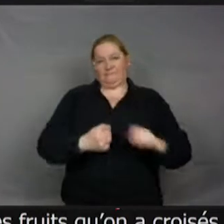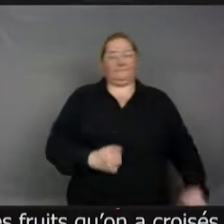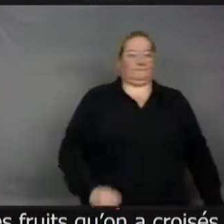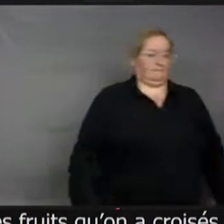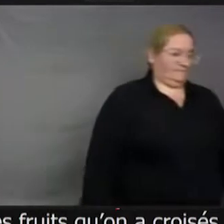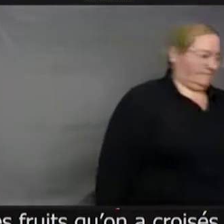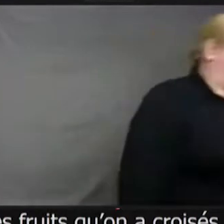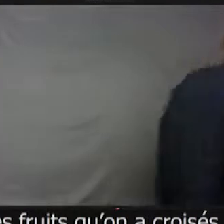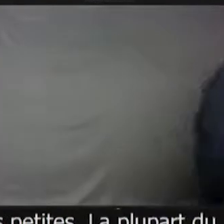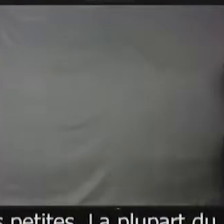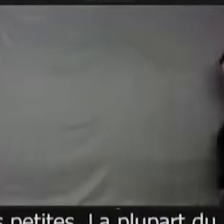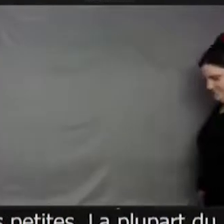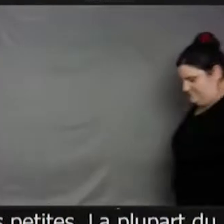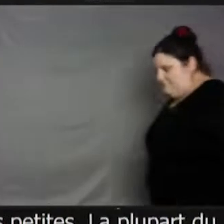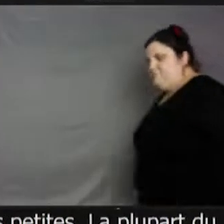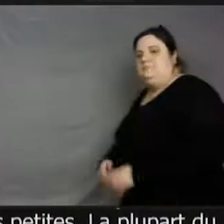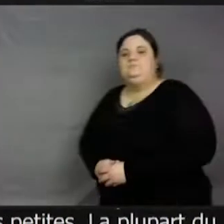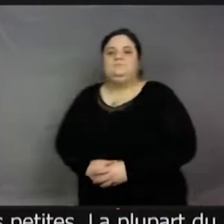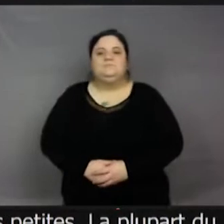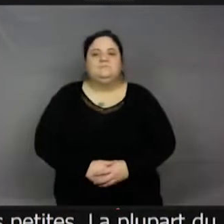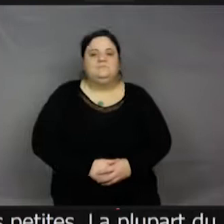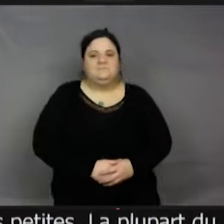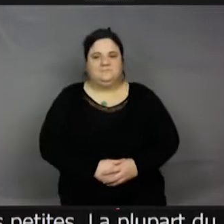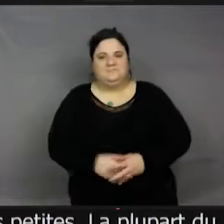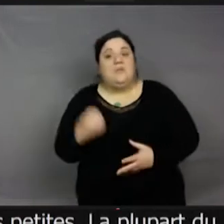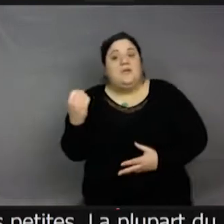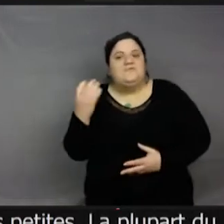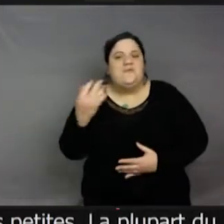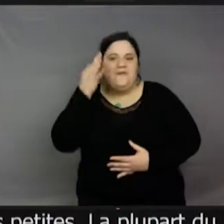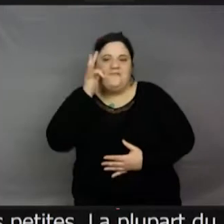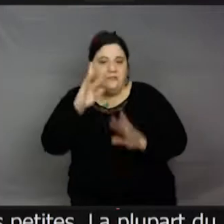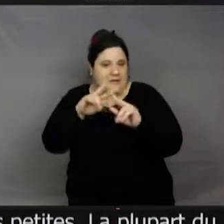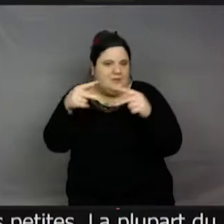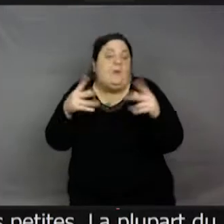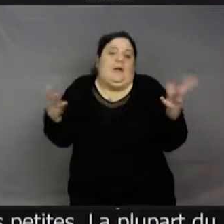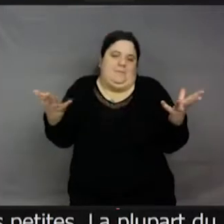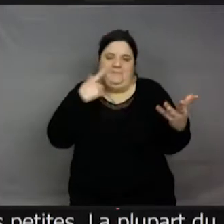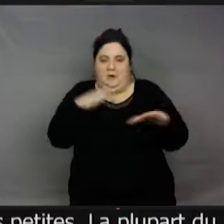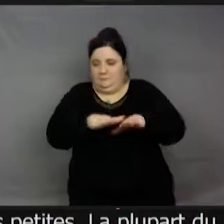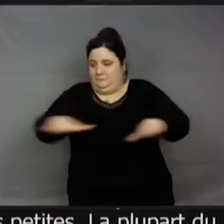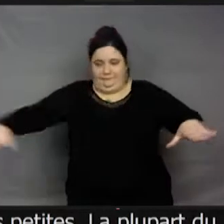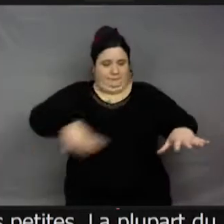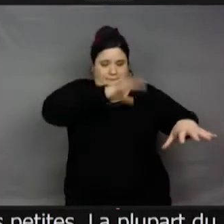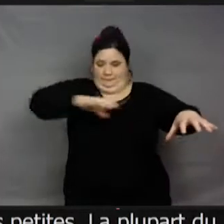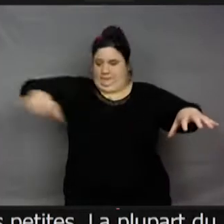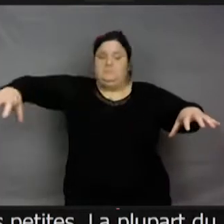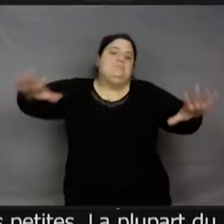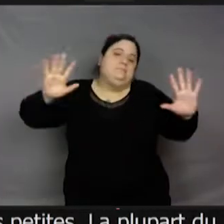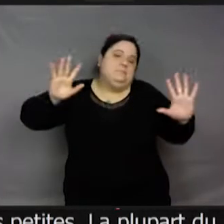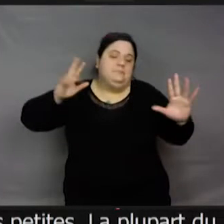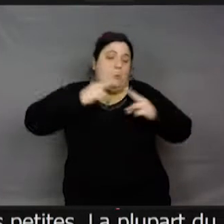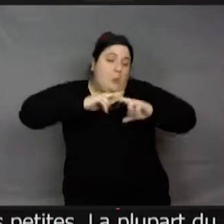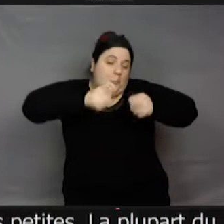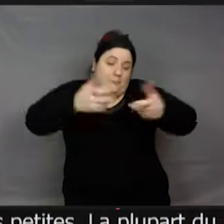pour plein de fruits et légumes, alors du coup, voilà, tout ça ce sont des fruits en fait d'un point de vue botanique. Donc quand vous voyez une courgette, une